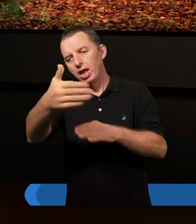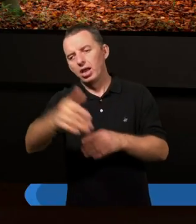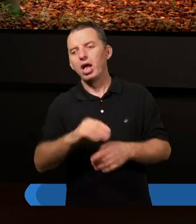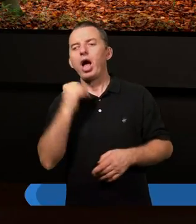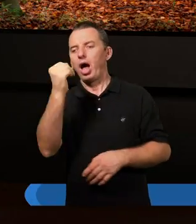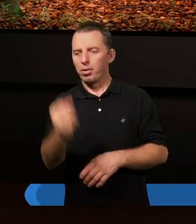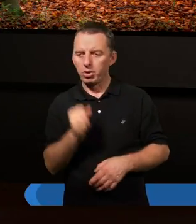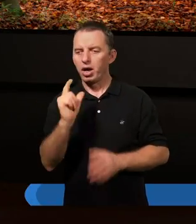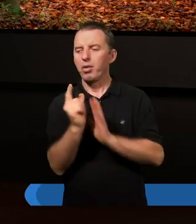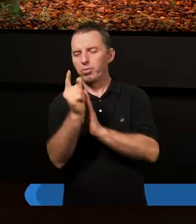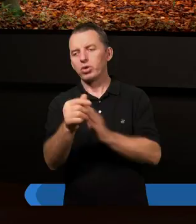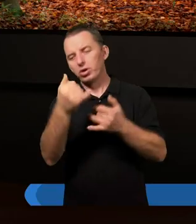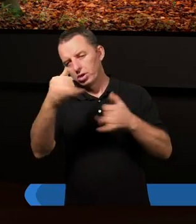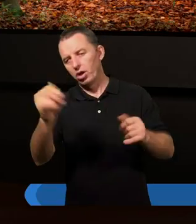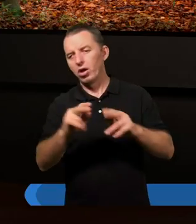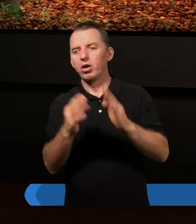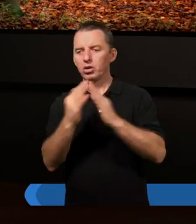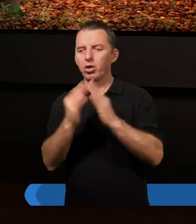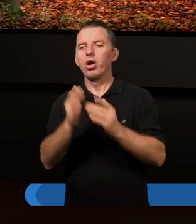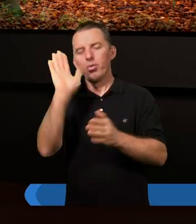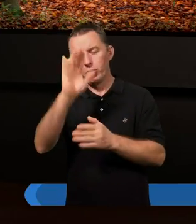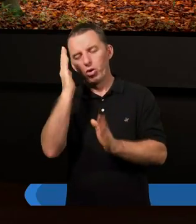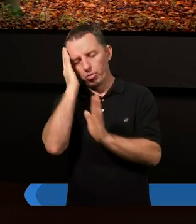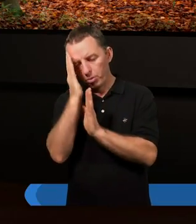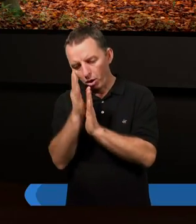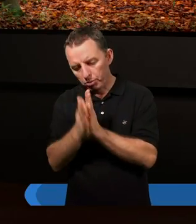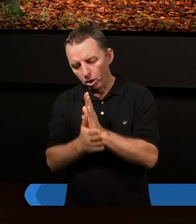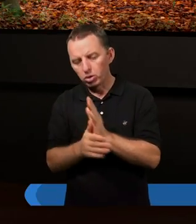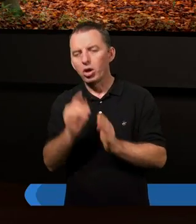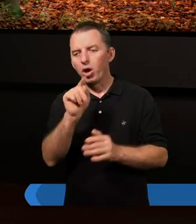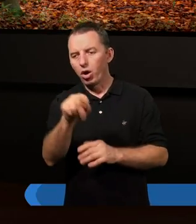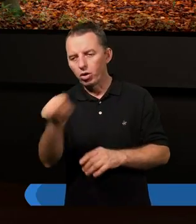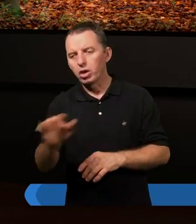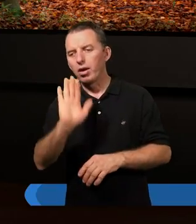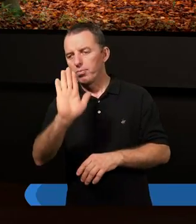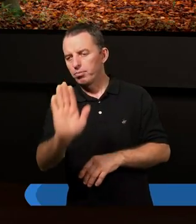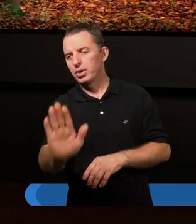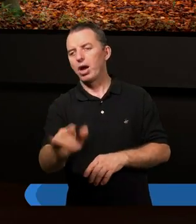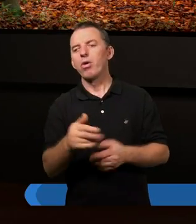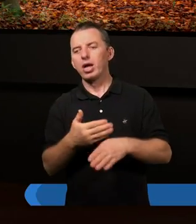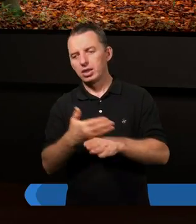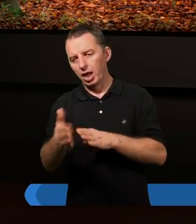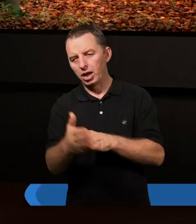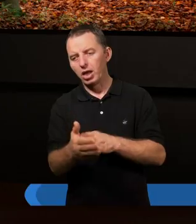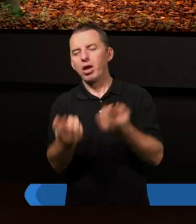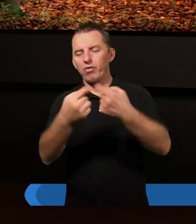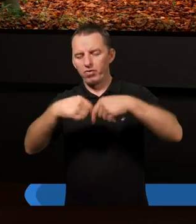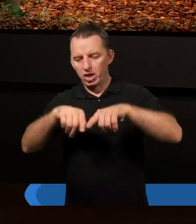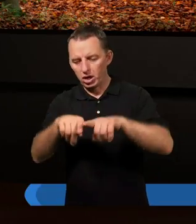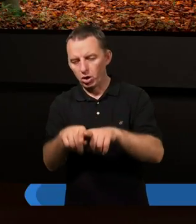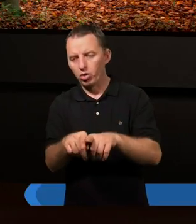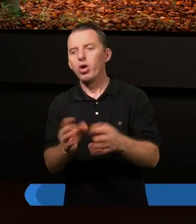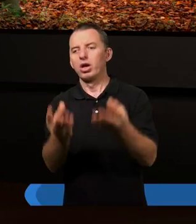Apostoł Paweł trochę był winny. Bóg się potroszczył o to, aby on dalej tam wykonywał